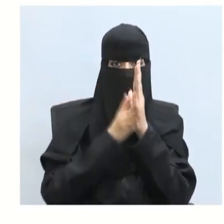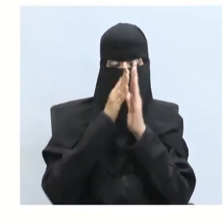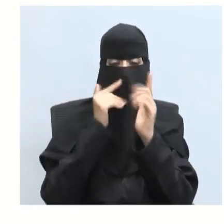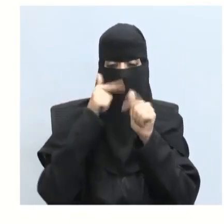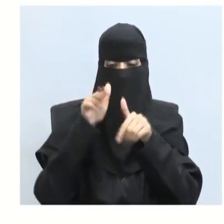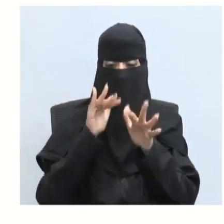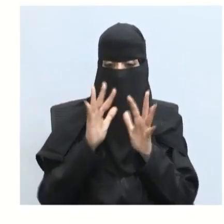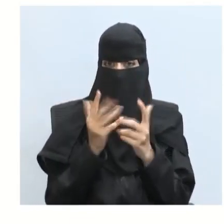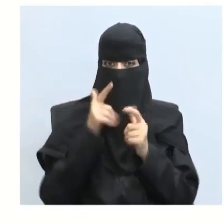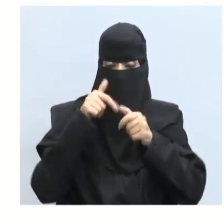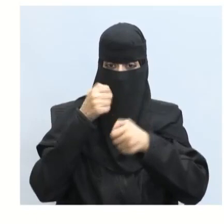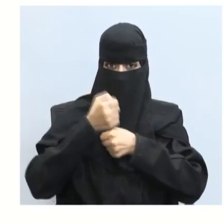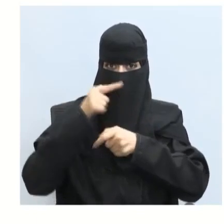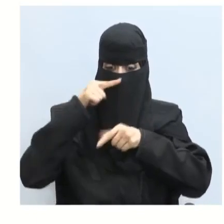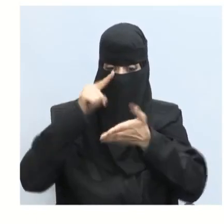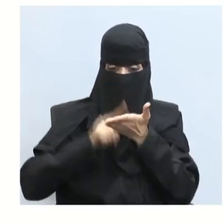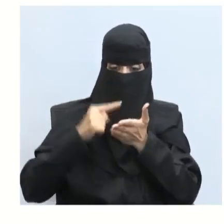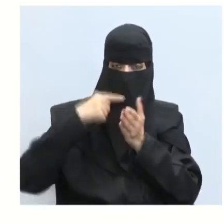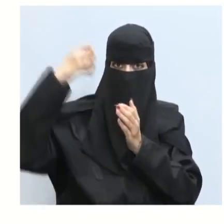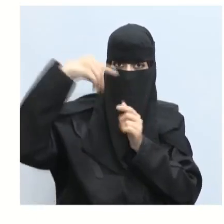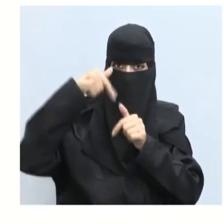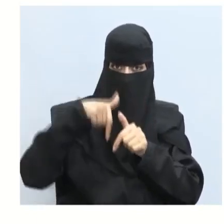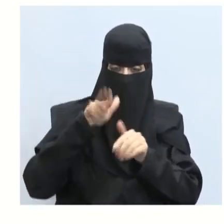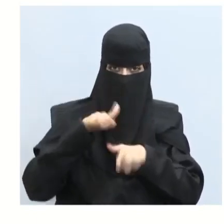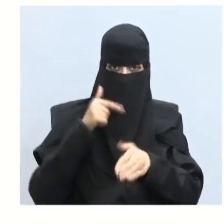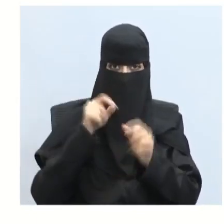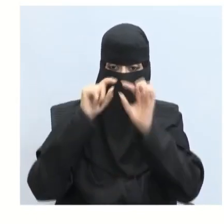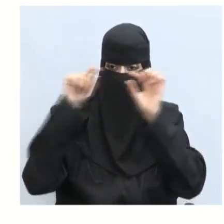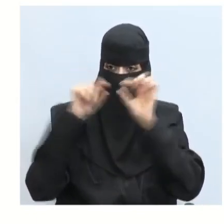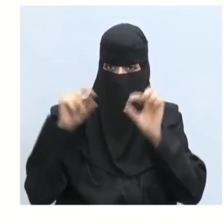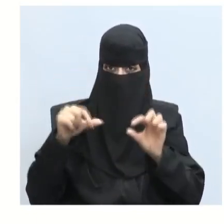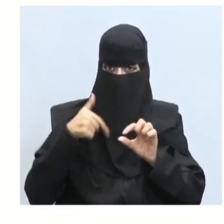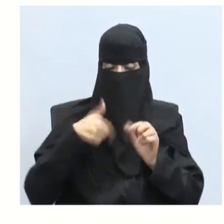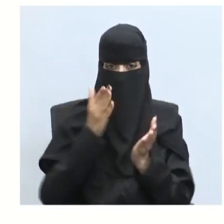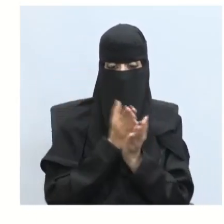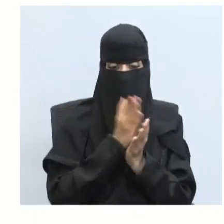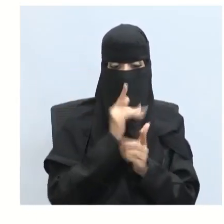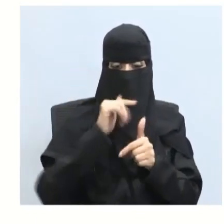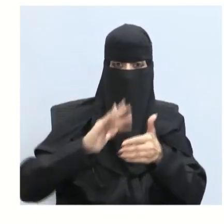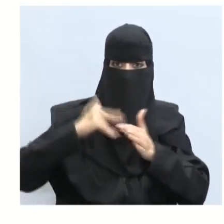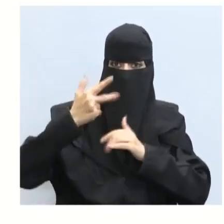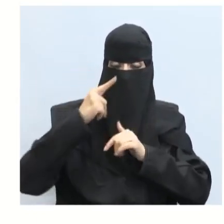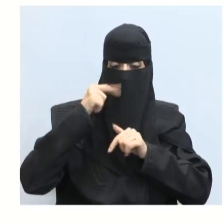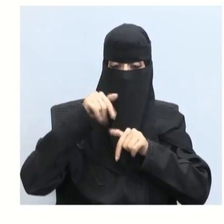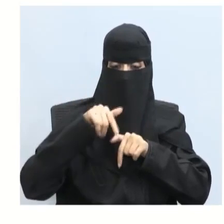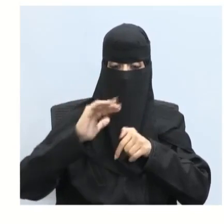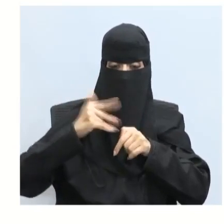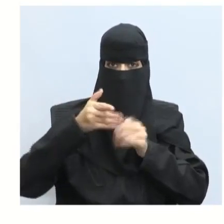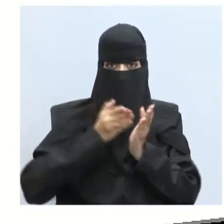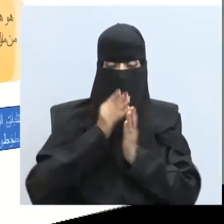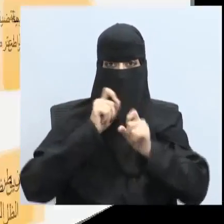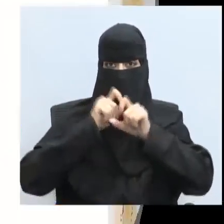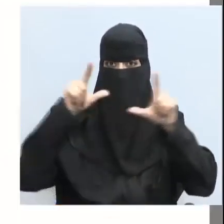كيف تثبت عزيزي الطالب أن الضوء يسير في خطوط مستقيمة؟ نعم أحسنت إذن عن طريق